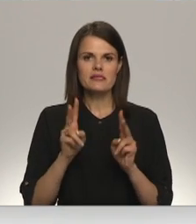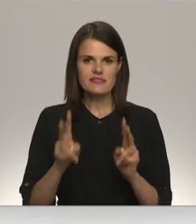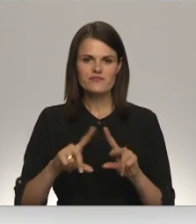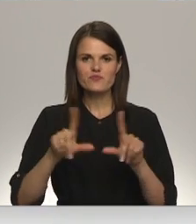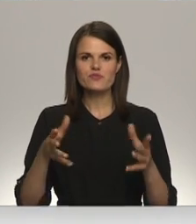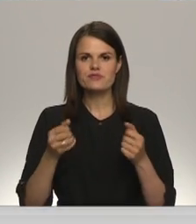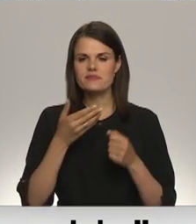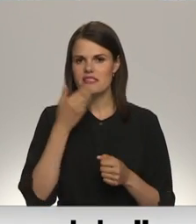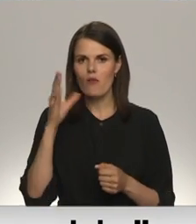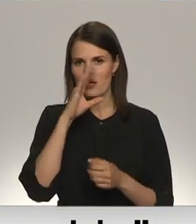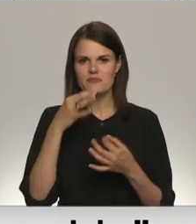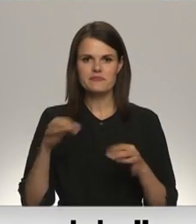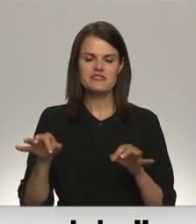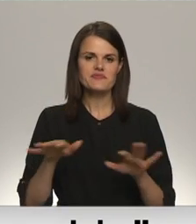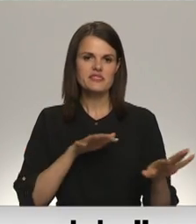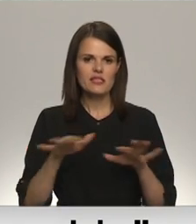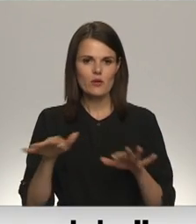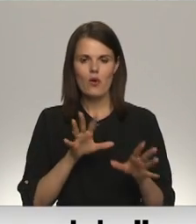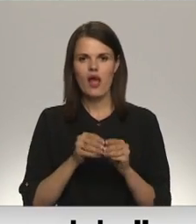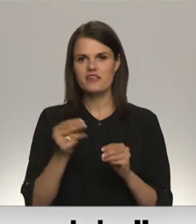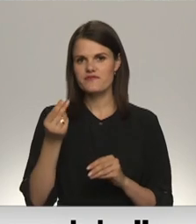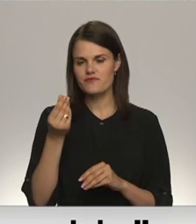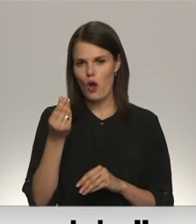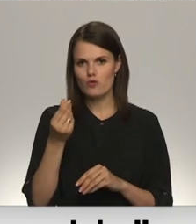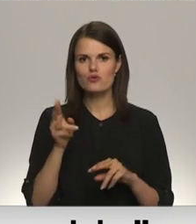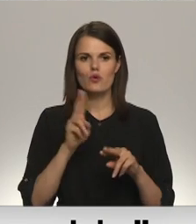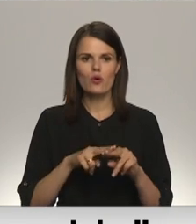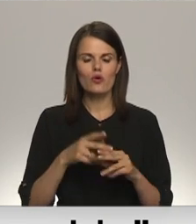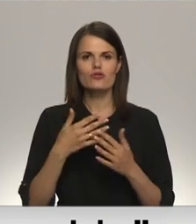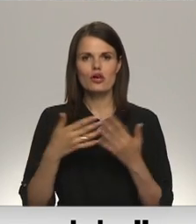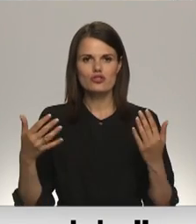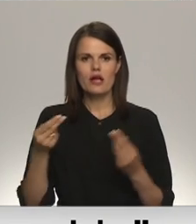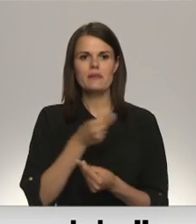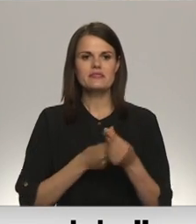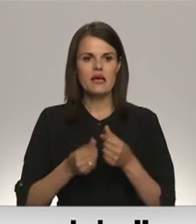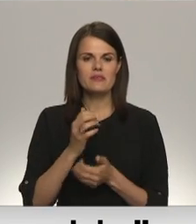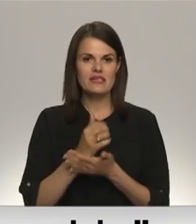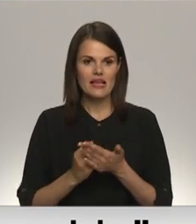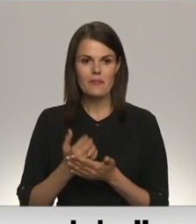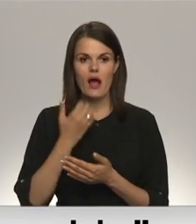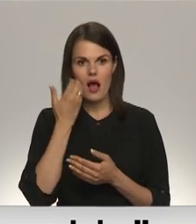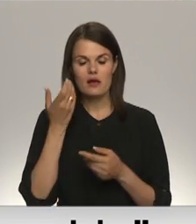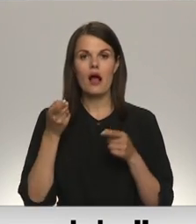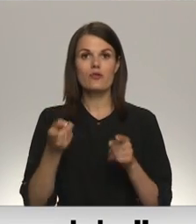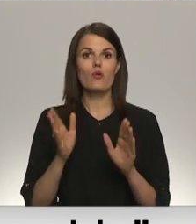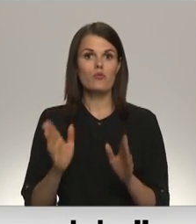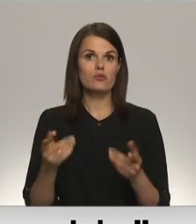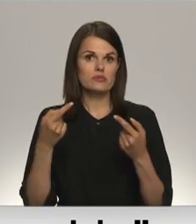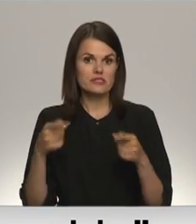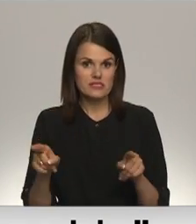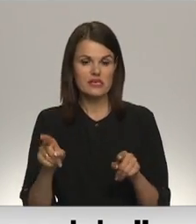uzņēmumam nav iespēja brīvi rīkoties ar finanšu līdzekļiem un saimnietiskiem resursiem. Tik līdz šis apstākļus izmainās,